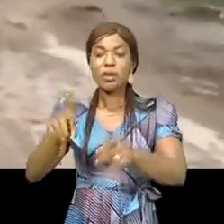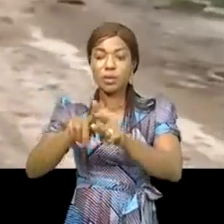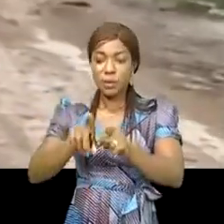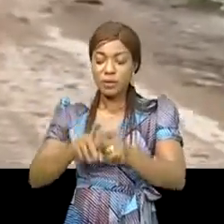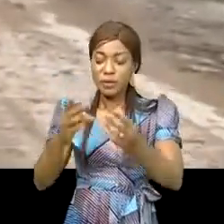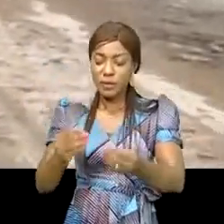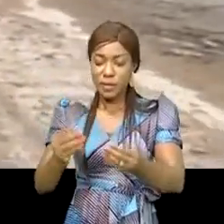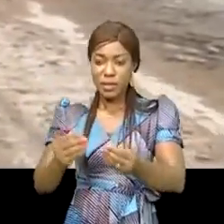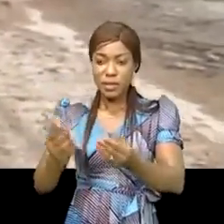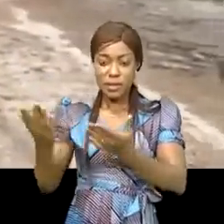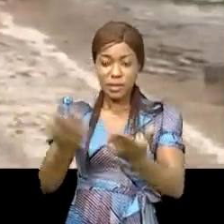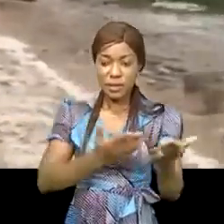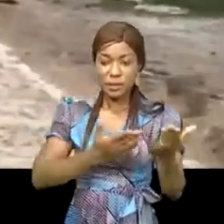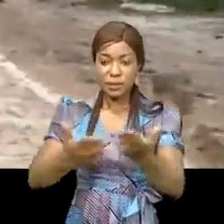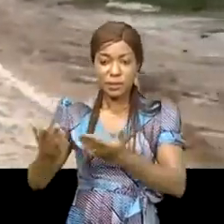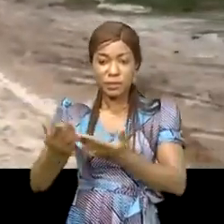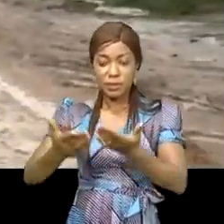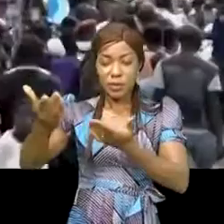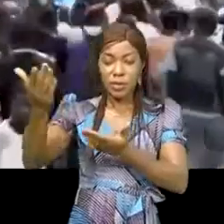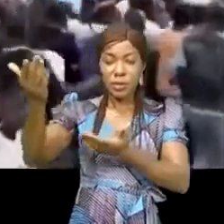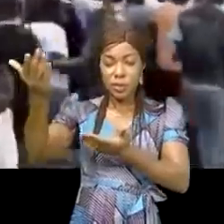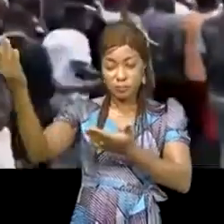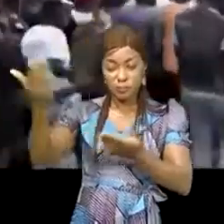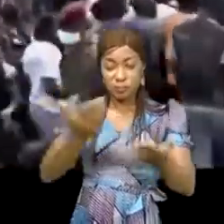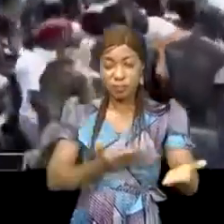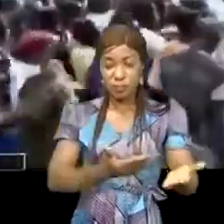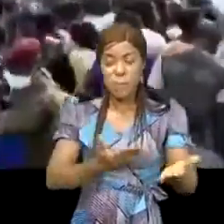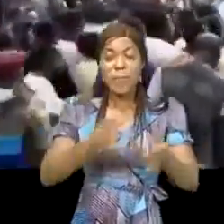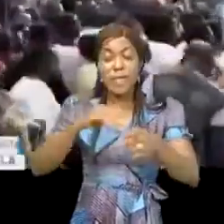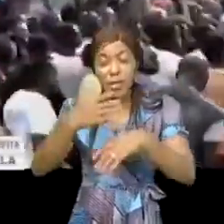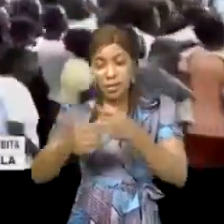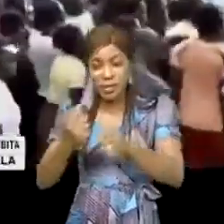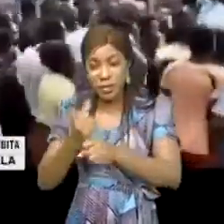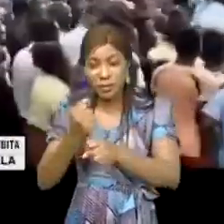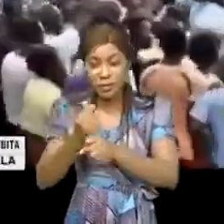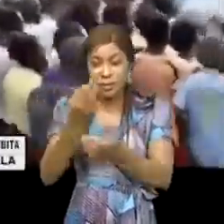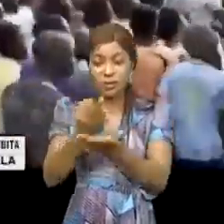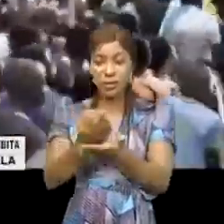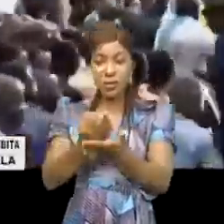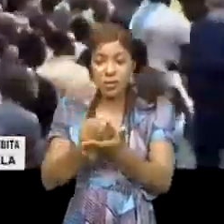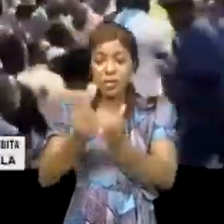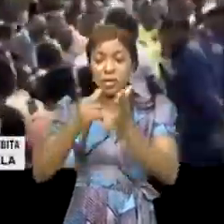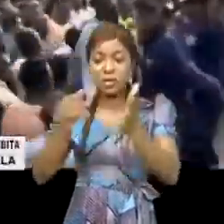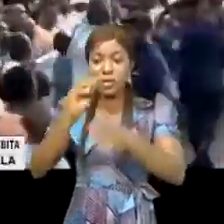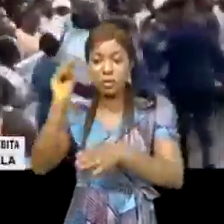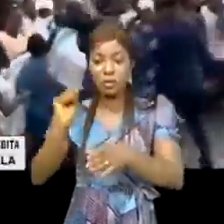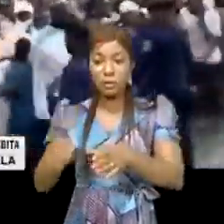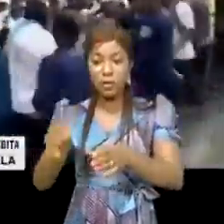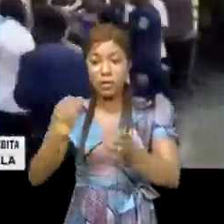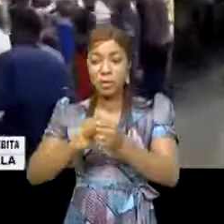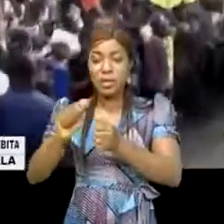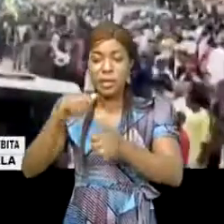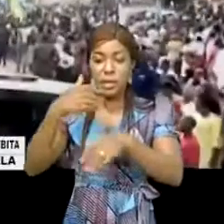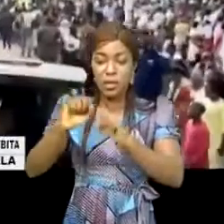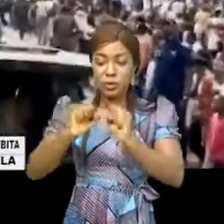les transports des marchandises entre l'Afrique de l'Est et l'Océan Indien. Les travaux sont financés à 60% par l'entreprise d'autres services